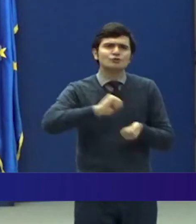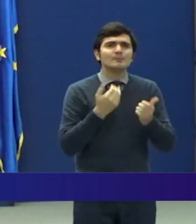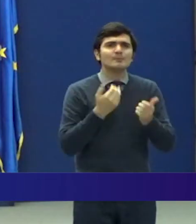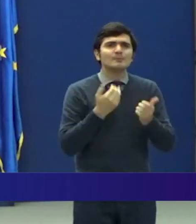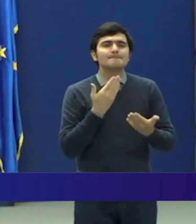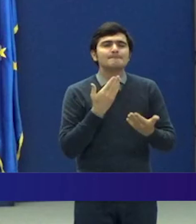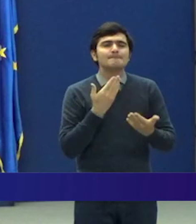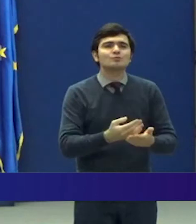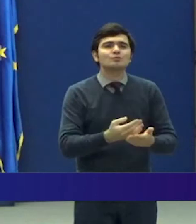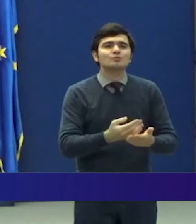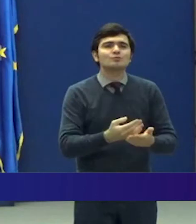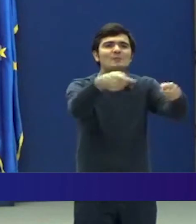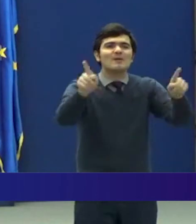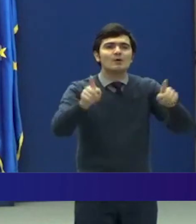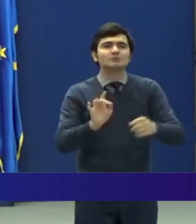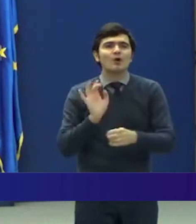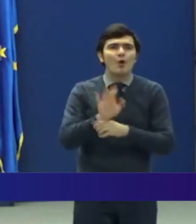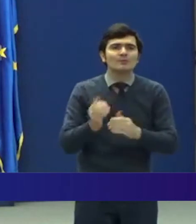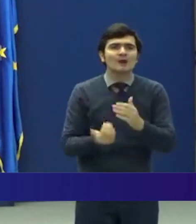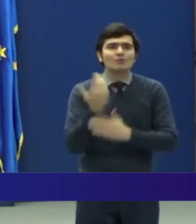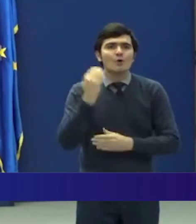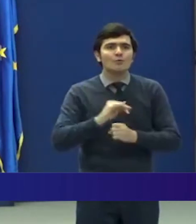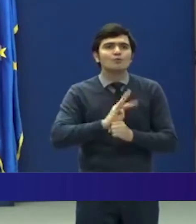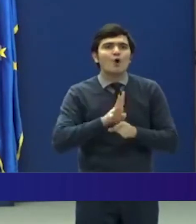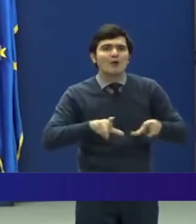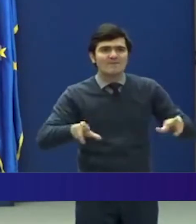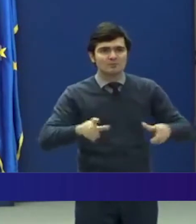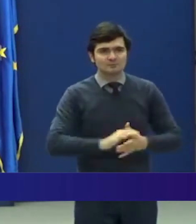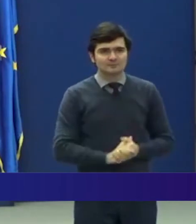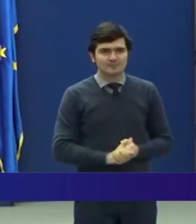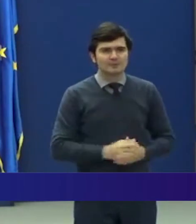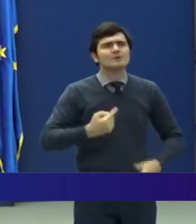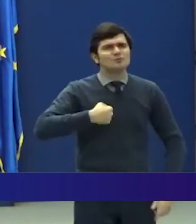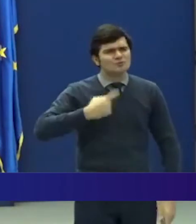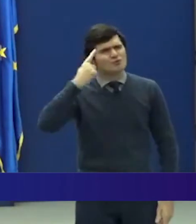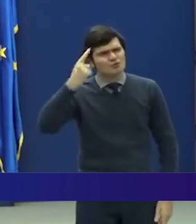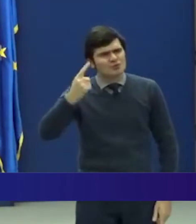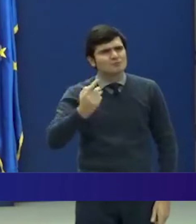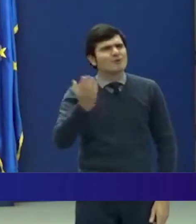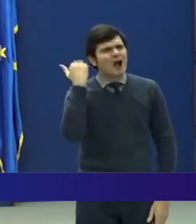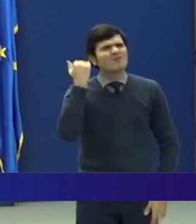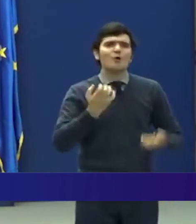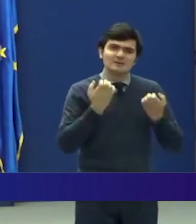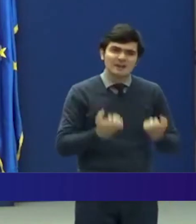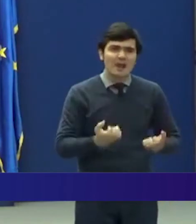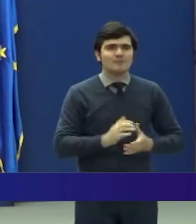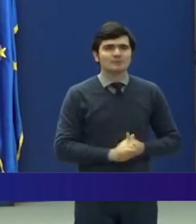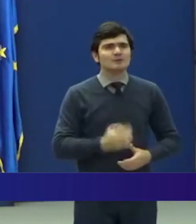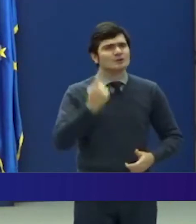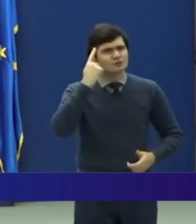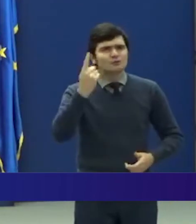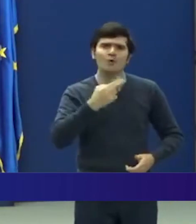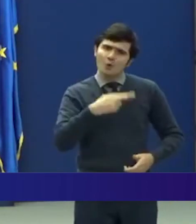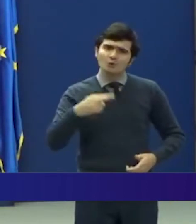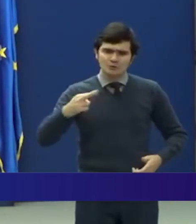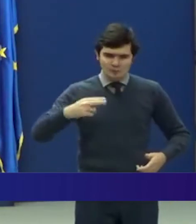împotriva noului coronavirus. Știu că a fost greu, știu că ne este